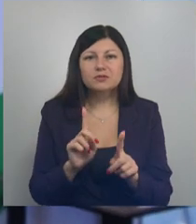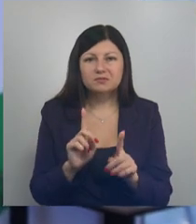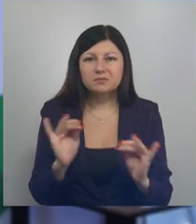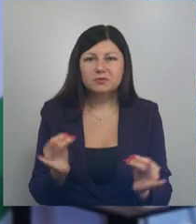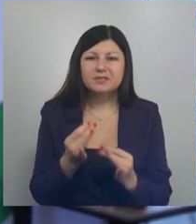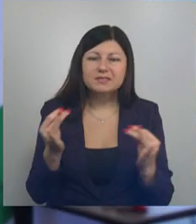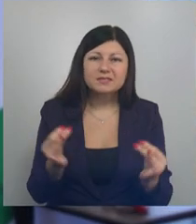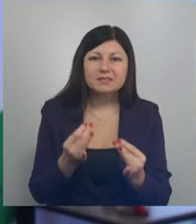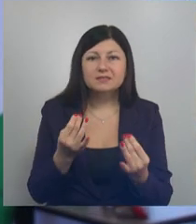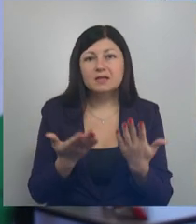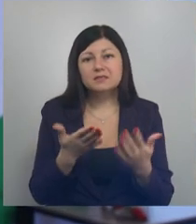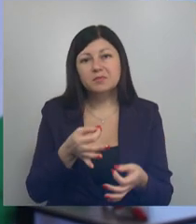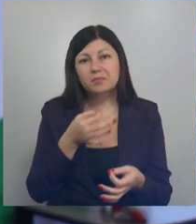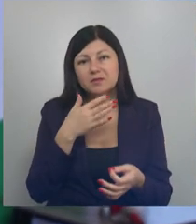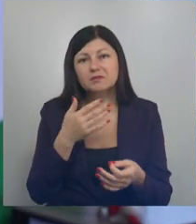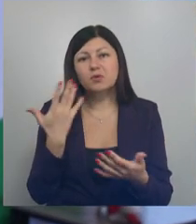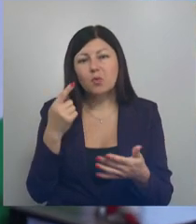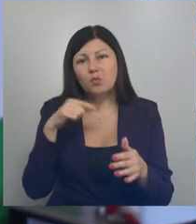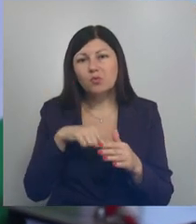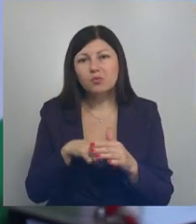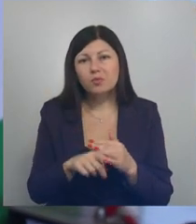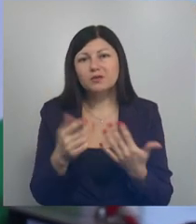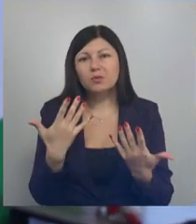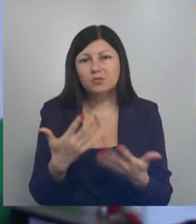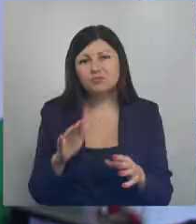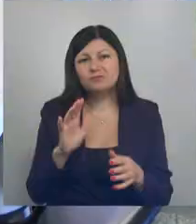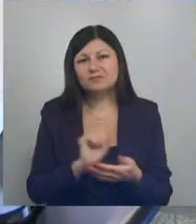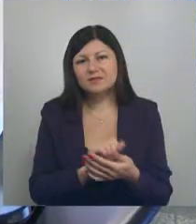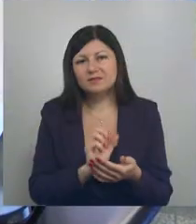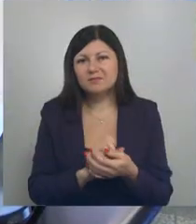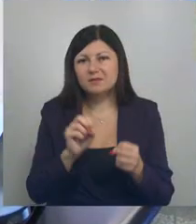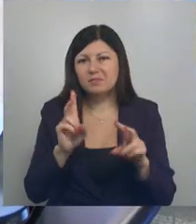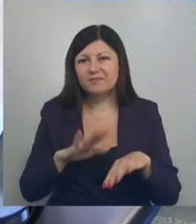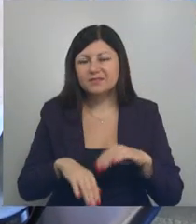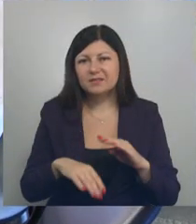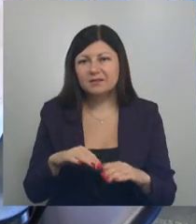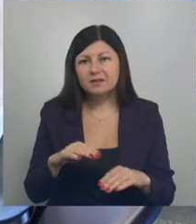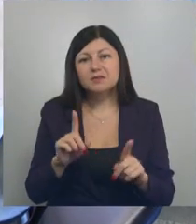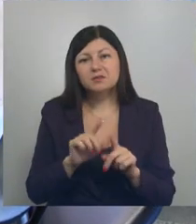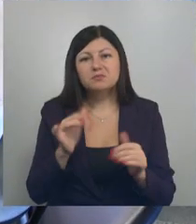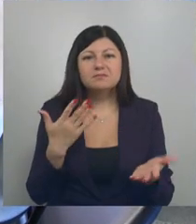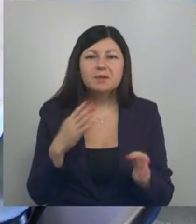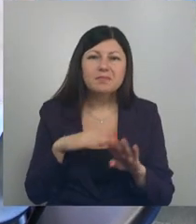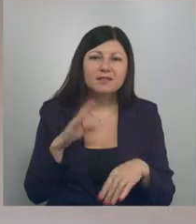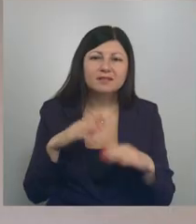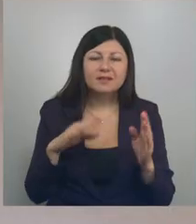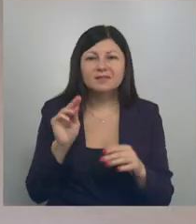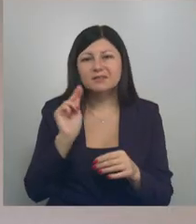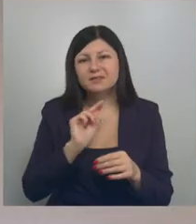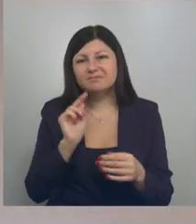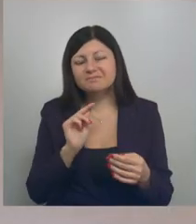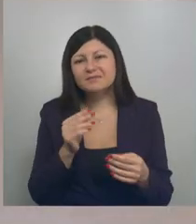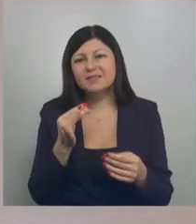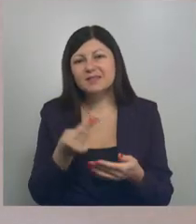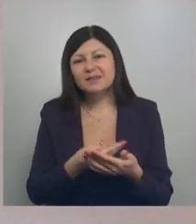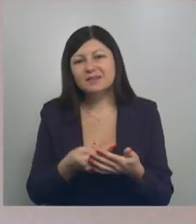интересное, а потом, если тебе понравится, ты углубляешься уже, идешь профессионально этим там заниматься. Также здесь можно было поболтать за чашечкой теплого напитка и